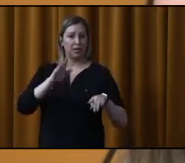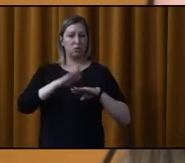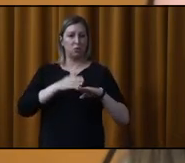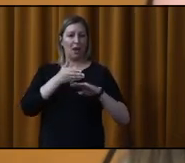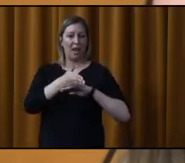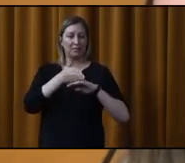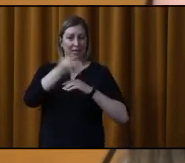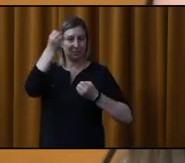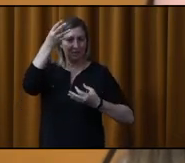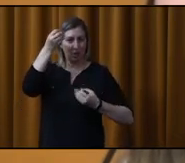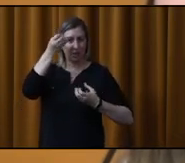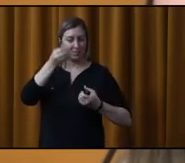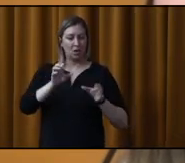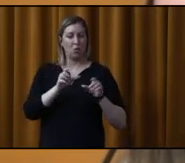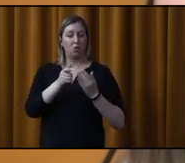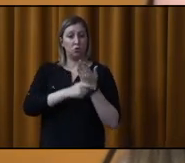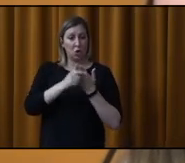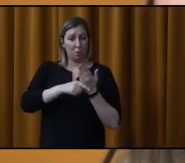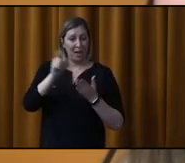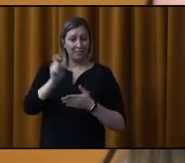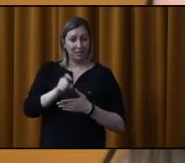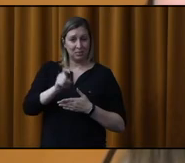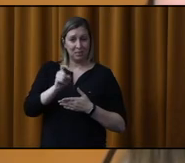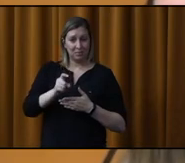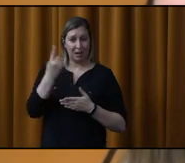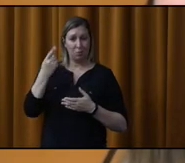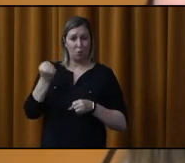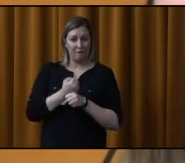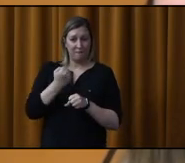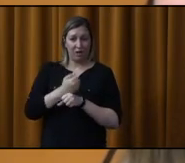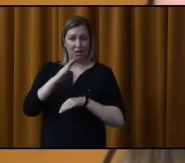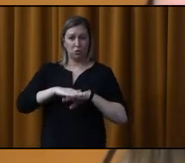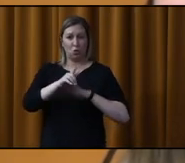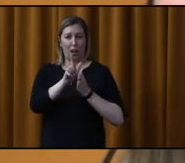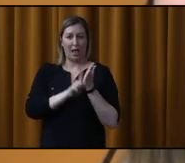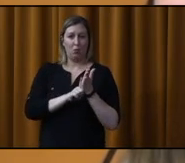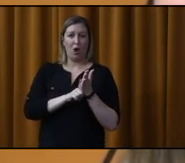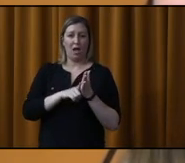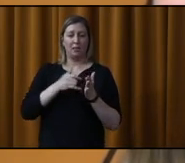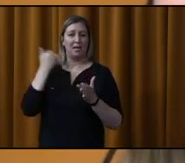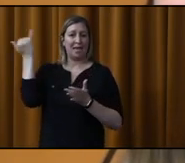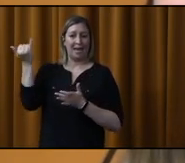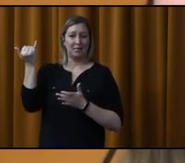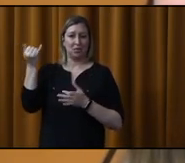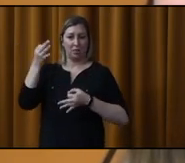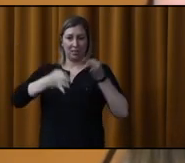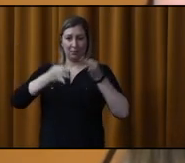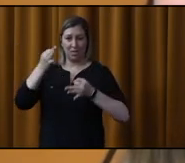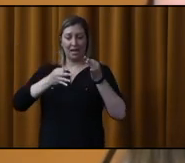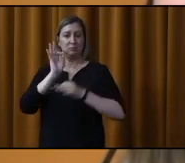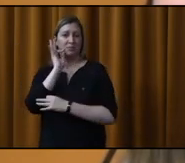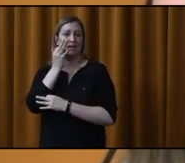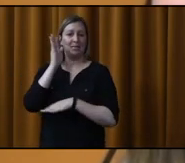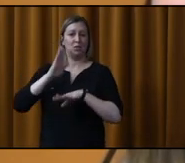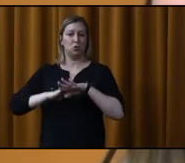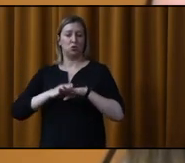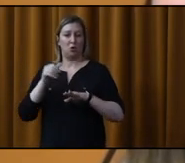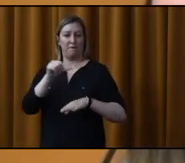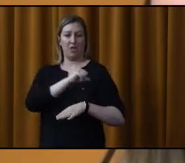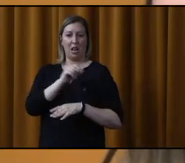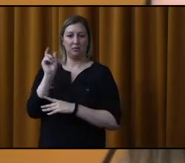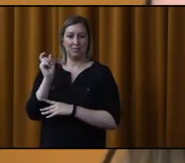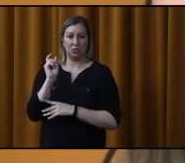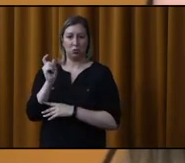renseignements et aux documents nécessaires à la mise en œuvre de la loi visant la création d'un tribunal spécialisé en matière de violence